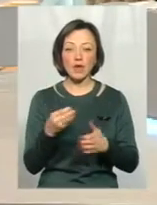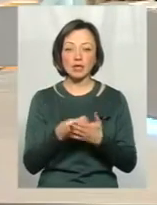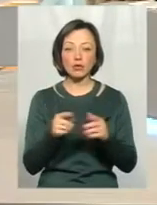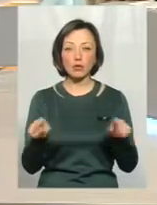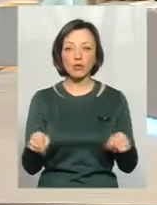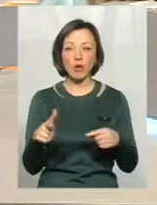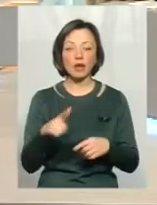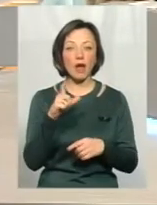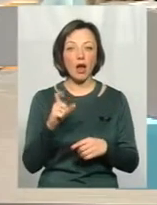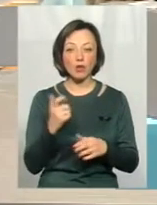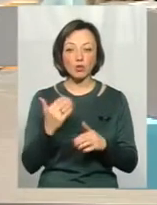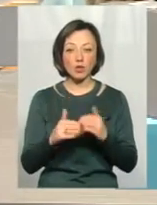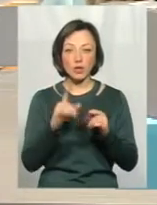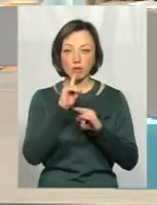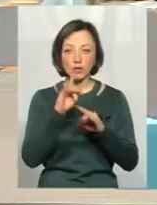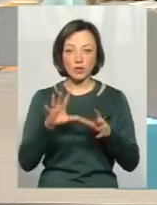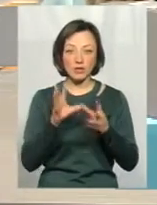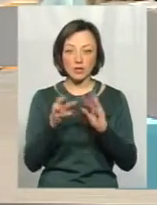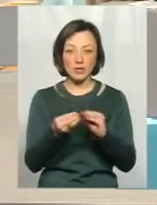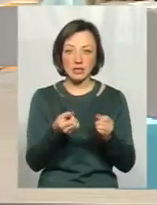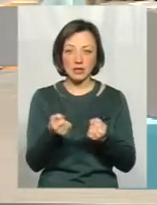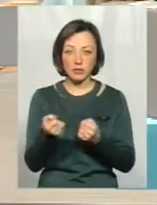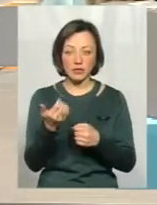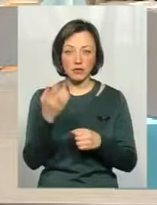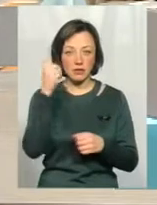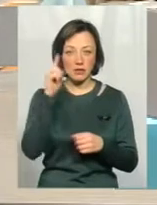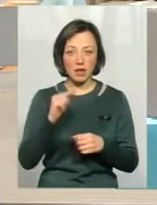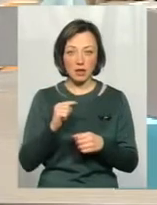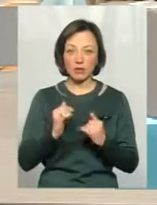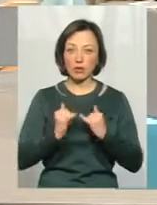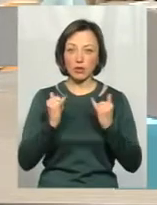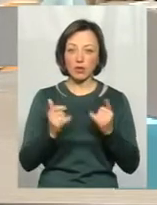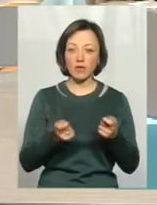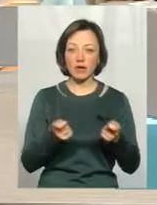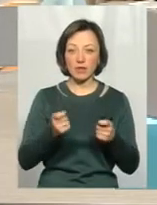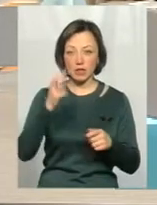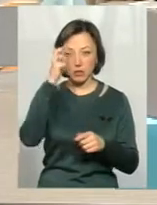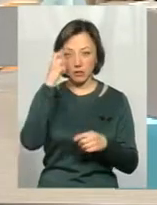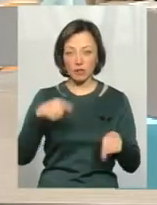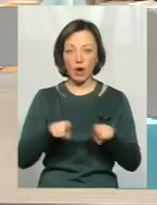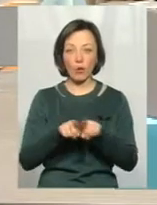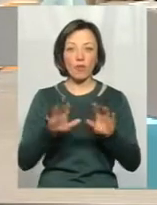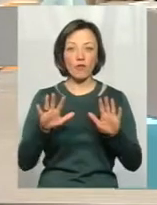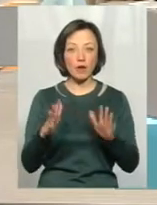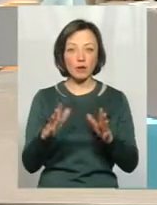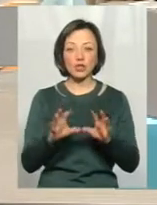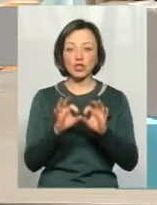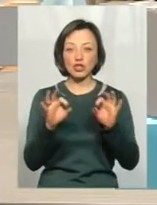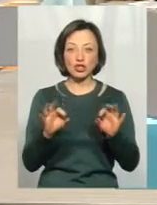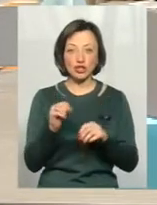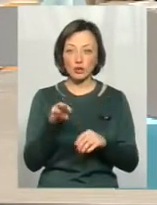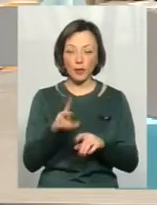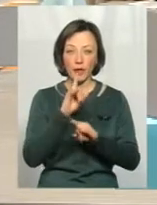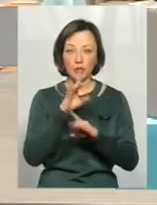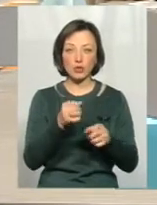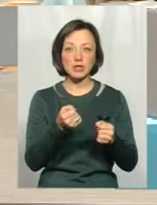на газ вже не буде взагалі нічим стримуватись, ну, ви знаєте, шановні керівники держави, в такому випадку нічим тоді не буде